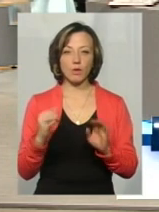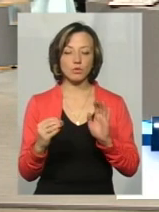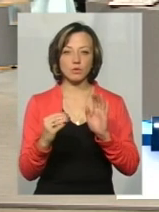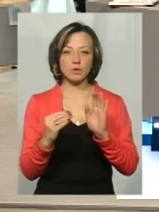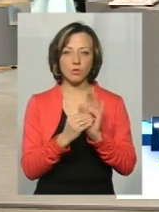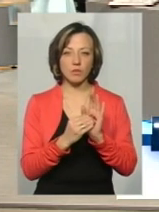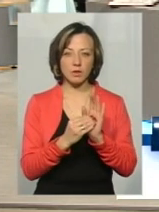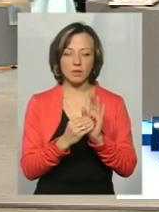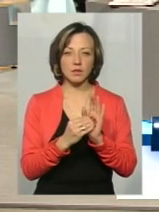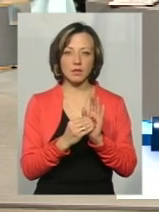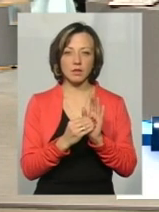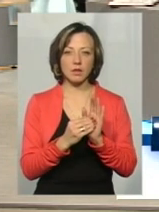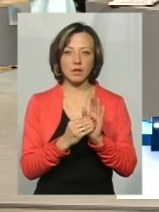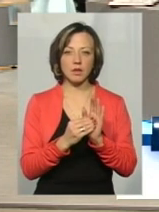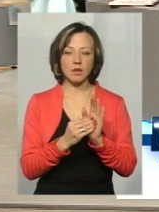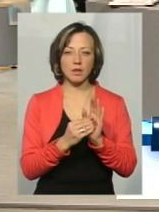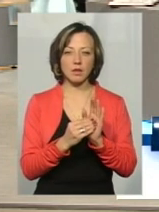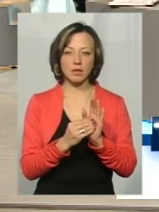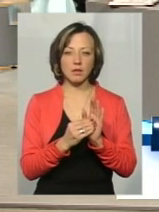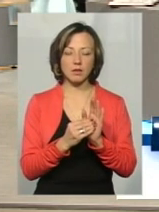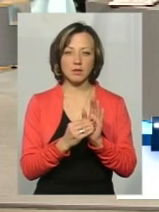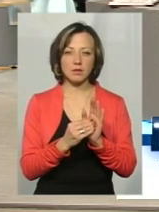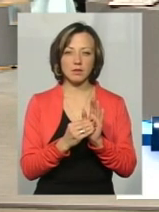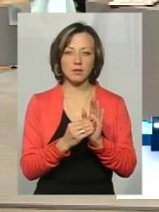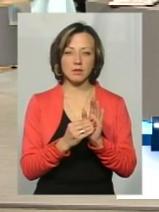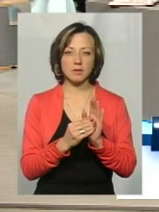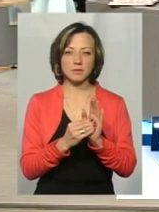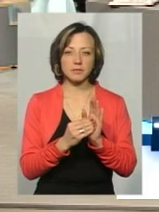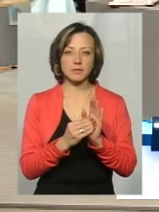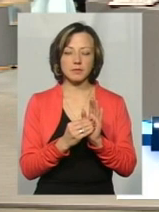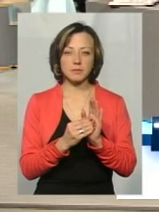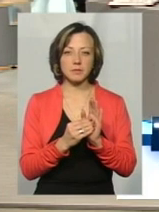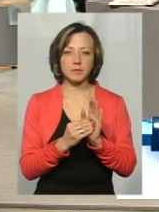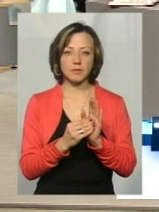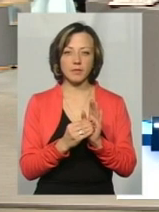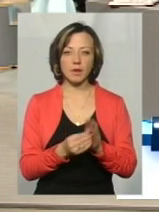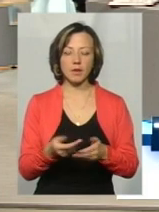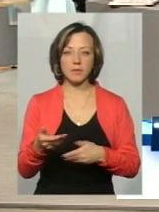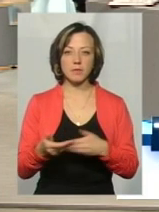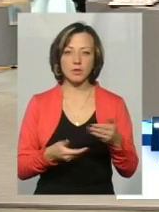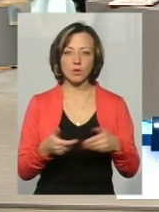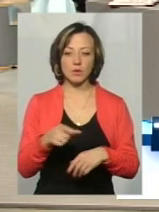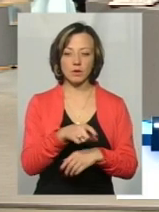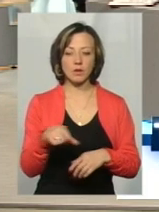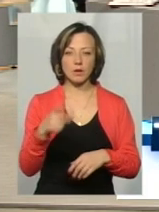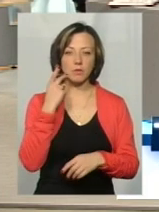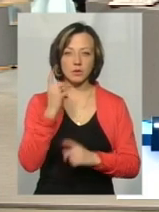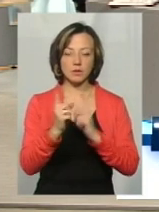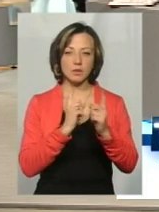як ставить валючика? Пишу, так би шкодить якщо, там, де постійний поток